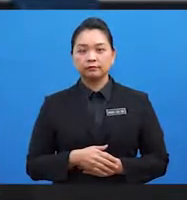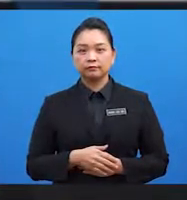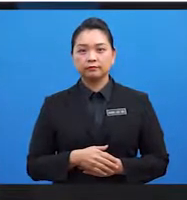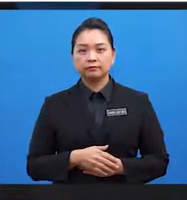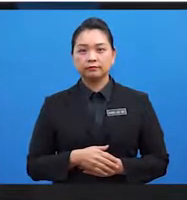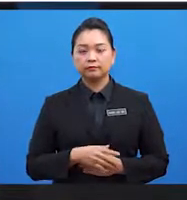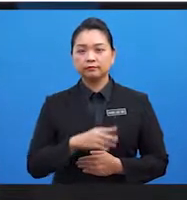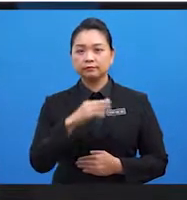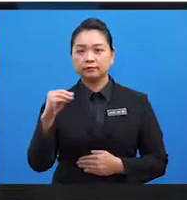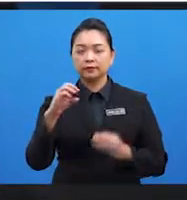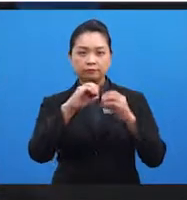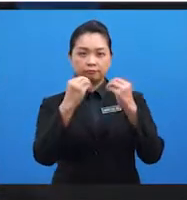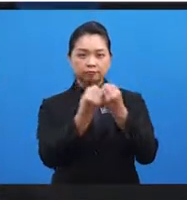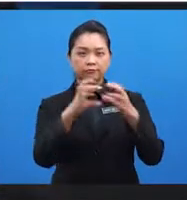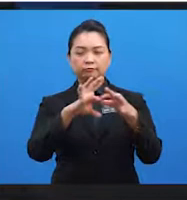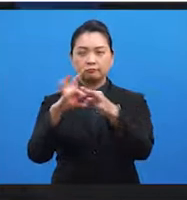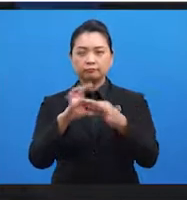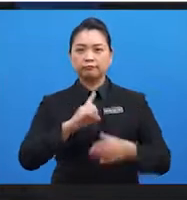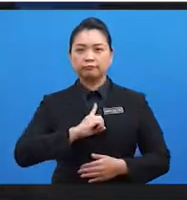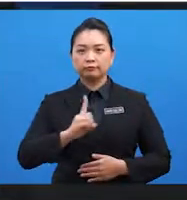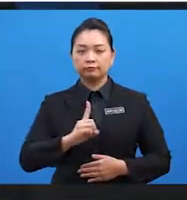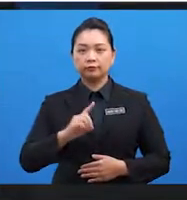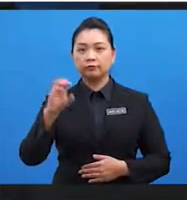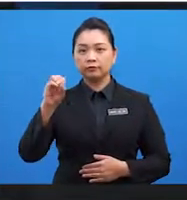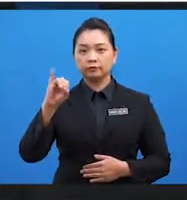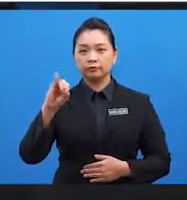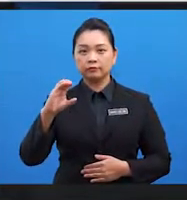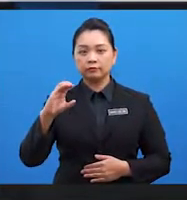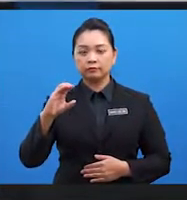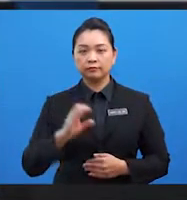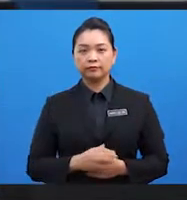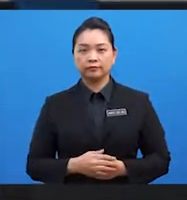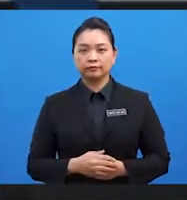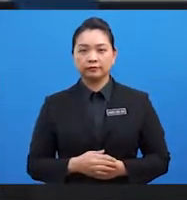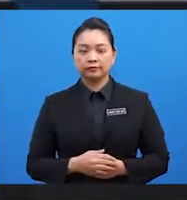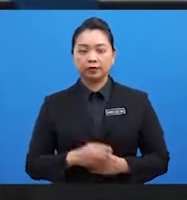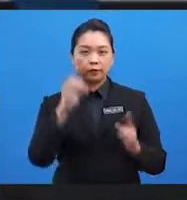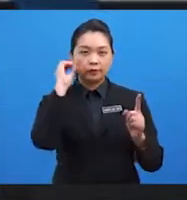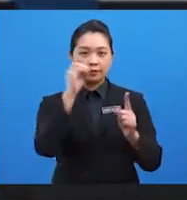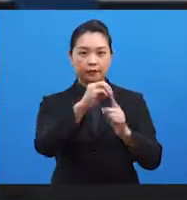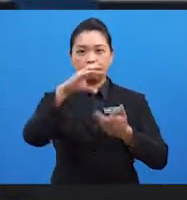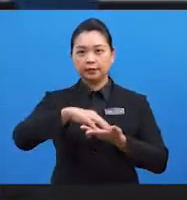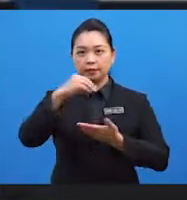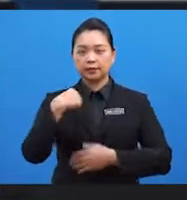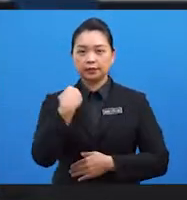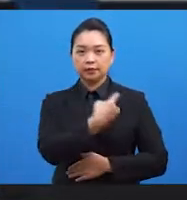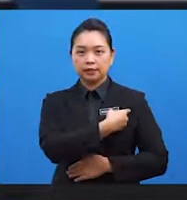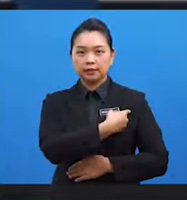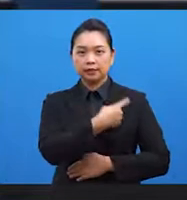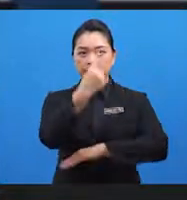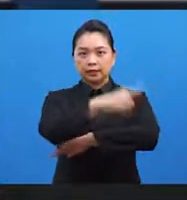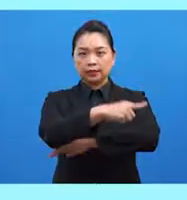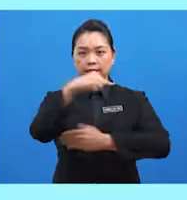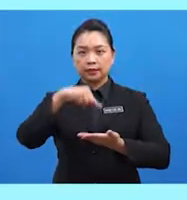dan Pertubuhan Kerjasama Islam, OIC. Objektif pembelajaran kita pada hari